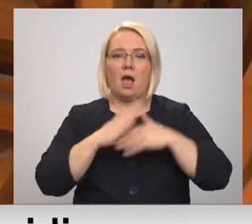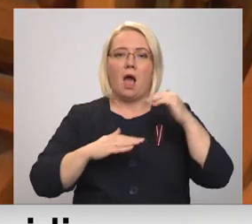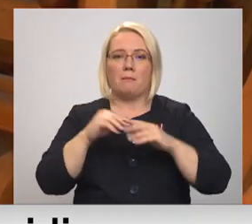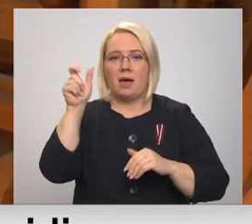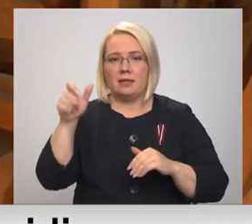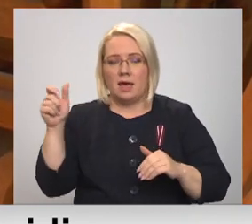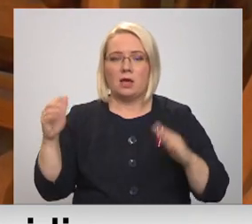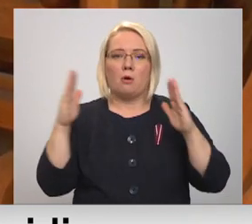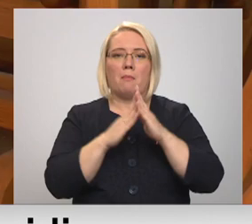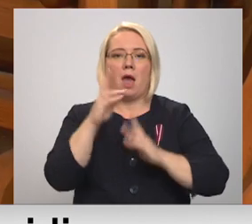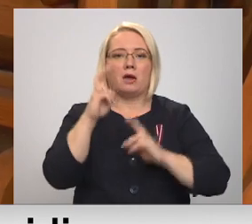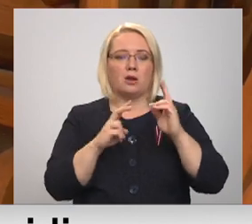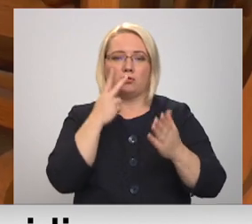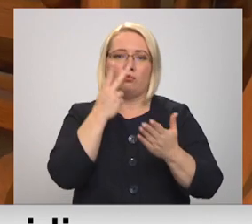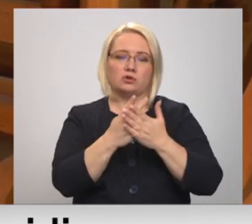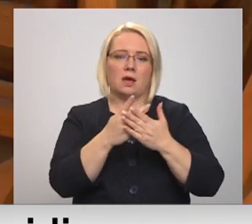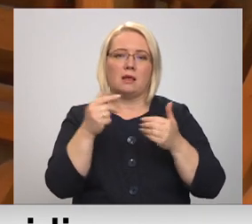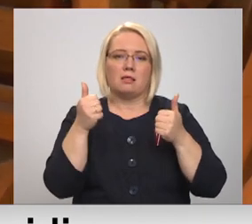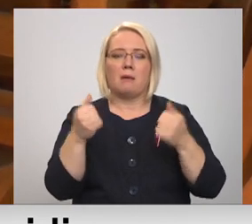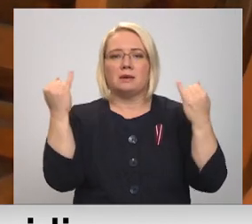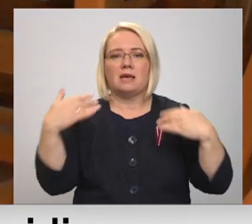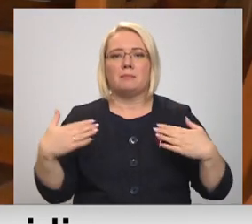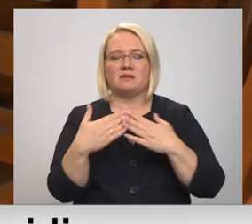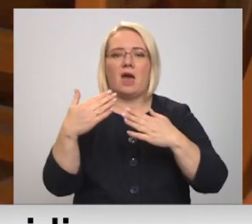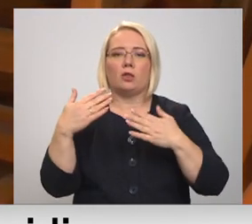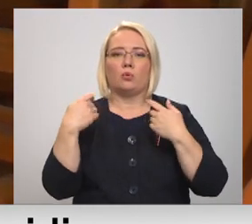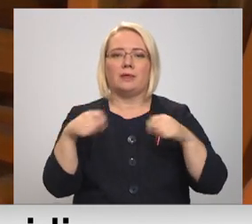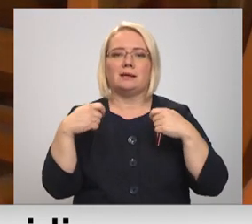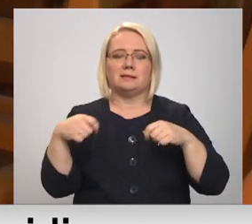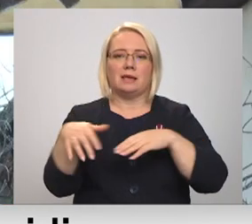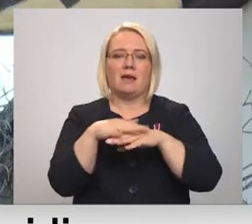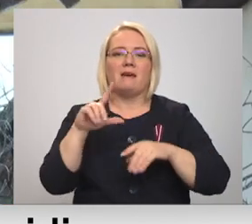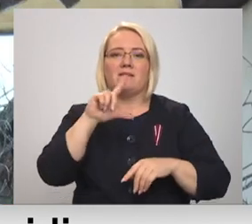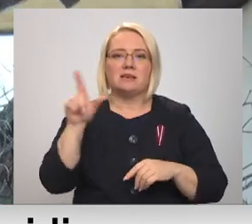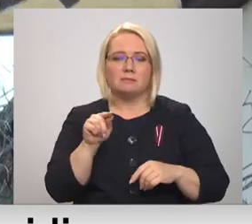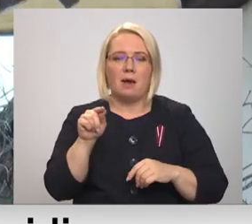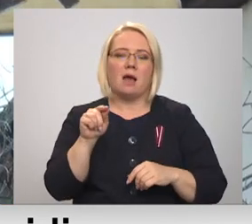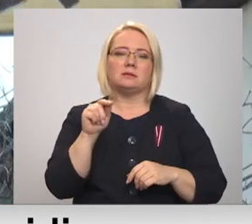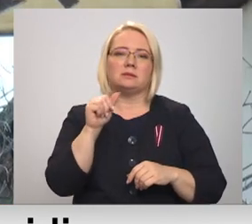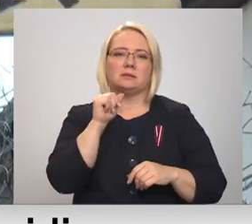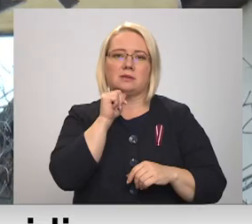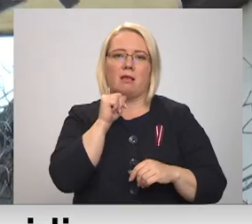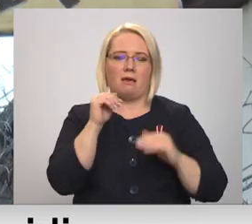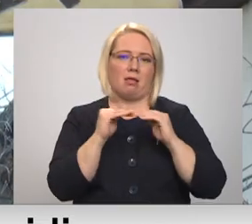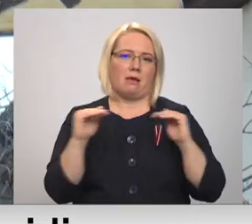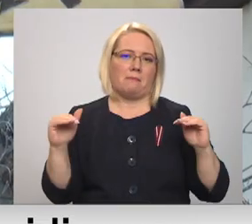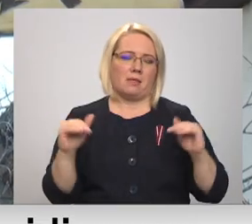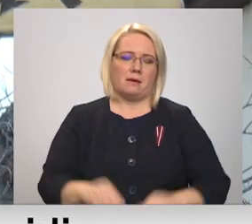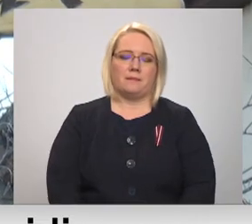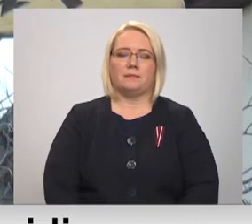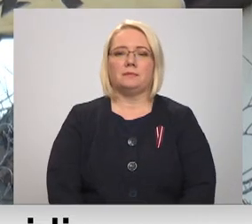mārižotāji saradz Ziemassvētku tirdziņu darbību vismaz zaļajā režīmā. Sandra Leitāni, Andras Pāns,